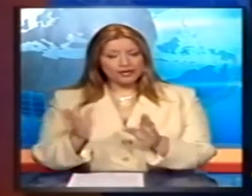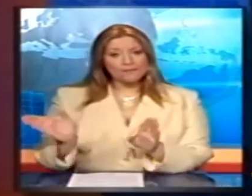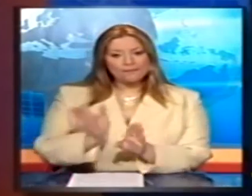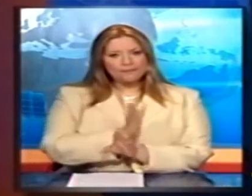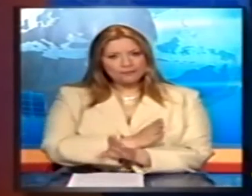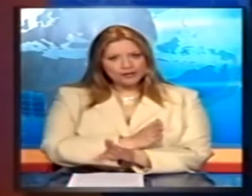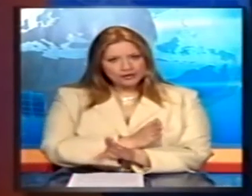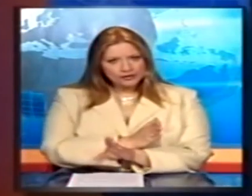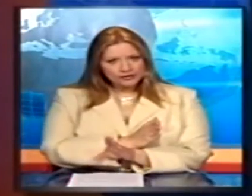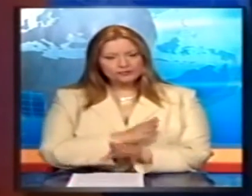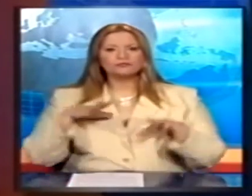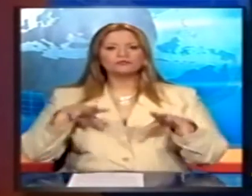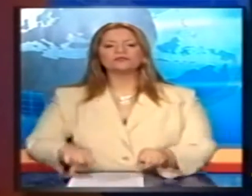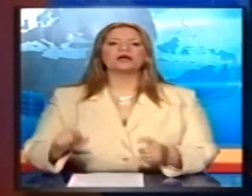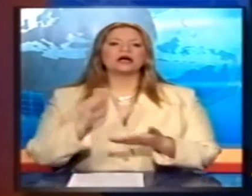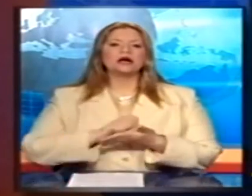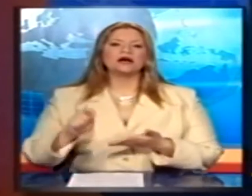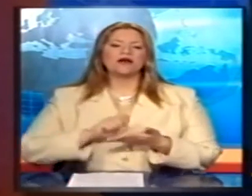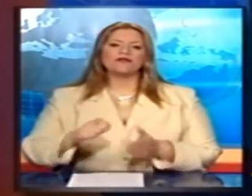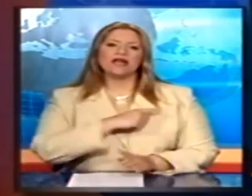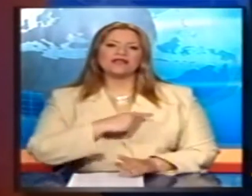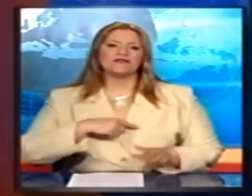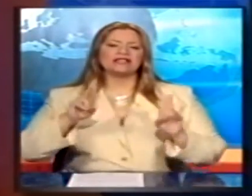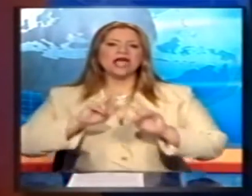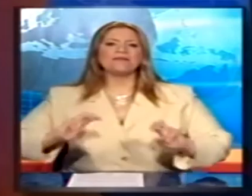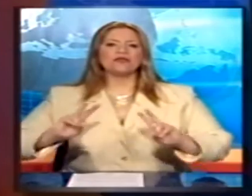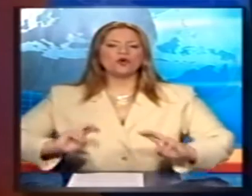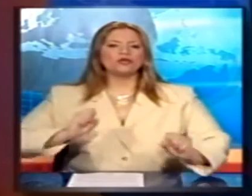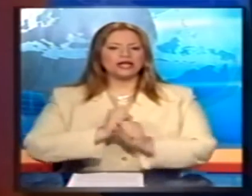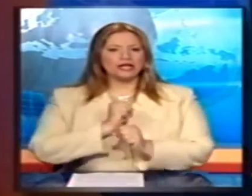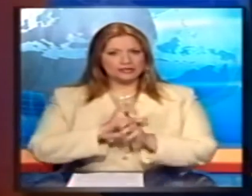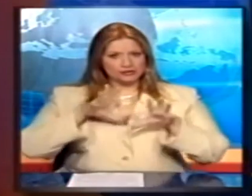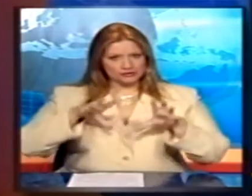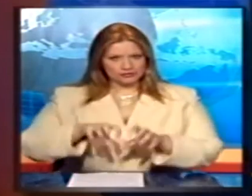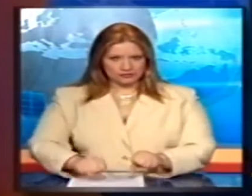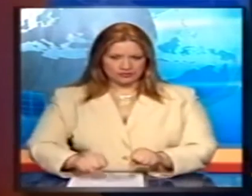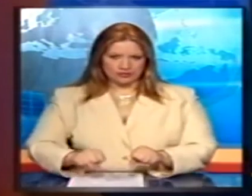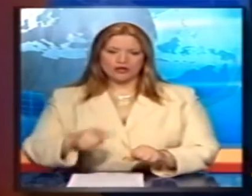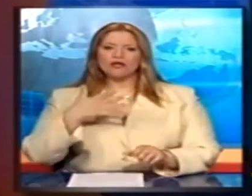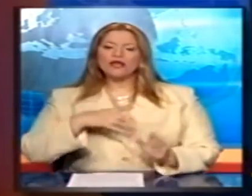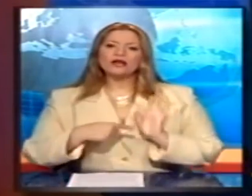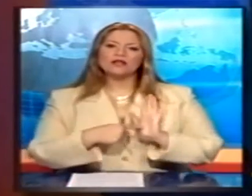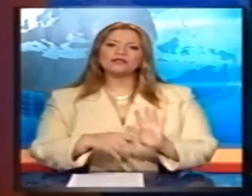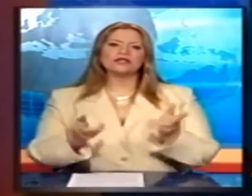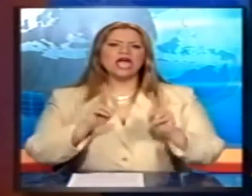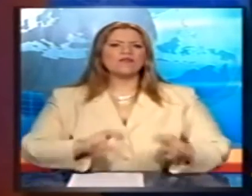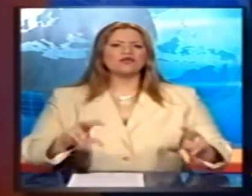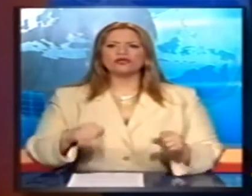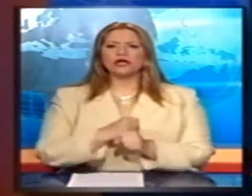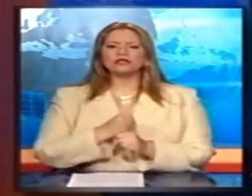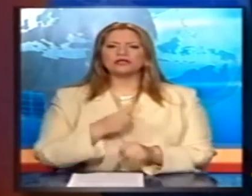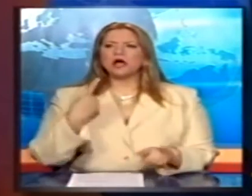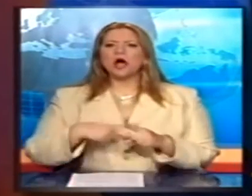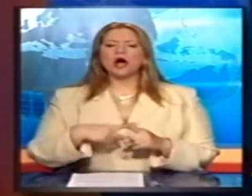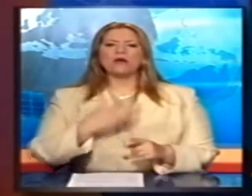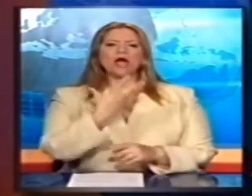όμως κατέλαβαν συμβολικά τα γραφεία της Διεύθυνσης Επιθεώρησης Εργασίας θέλοντας έτσι να δείξουν πως ο ρόλος της είναι απλά διακοσμητικός